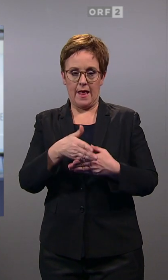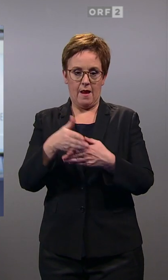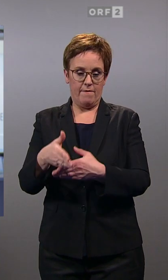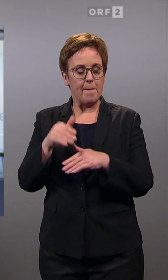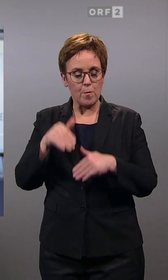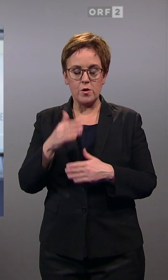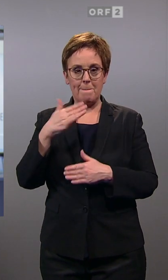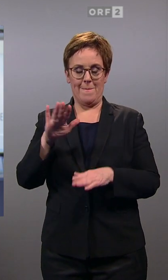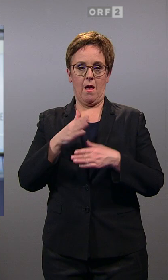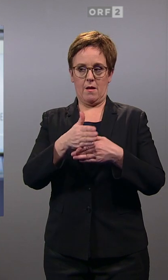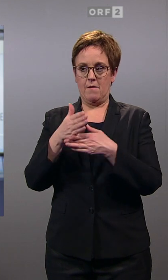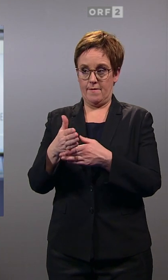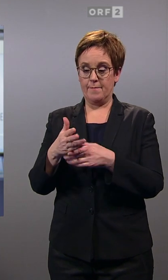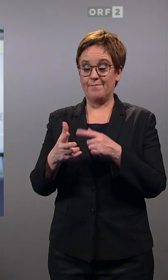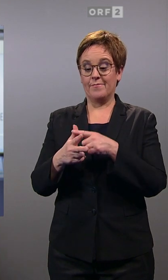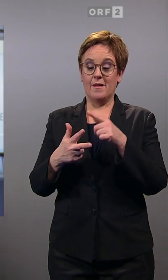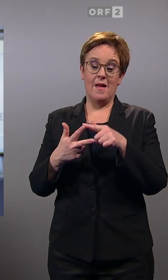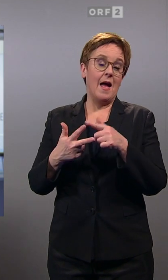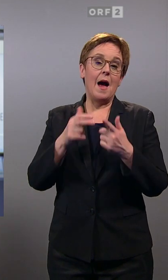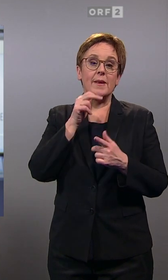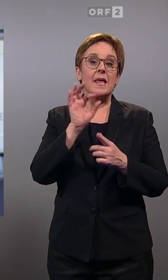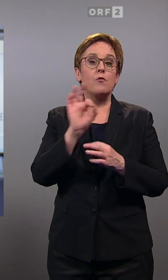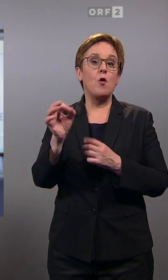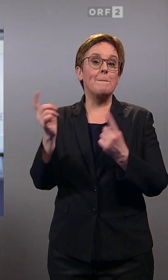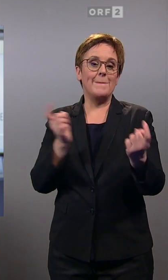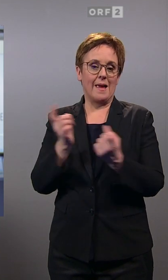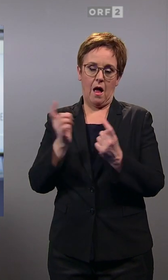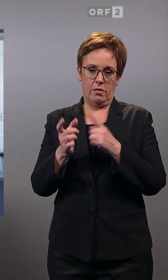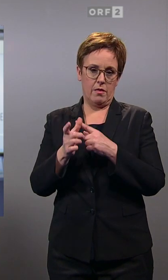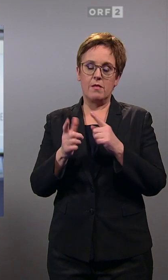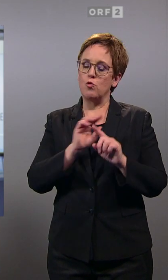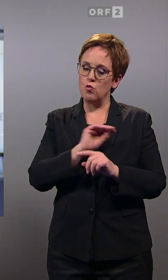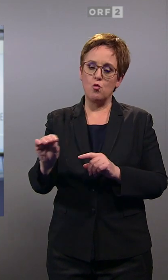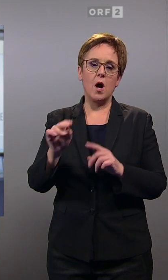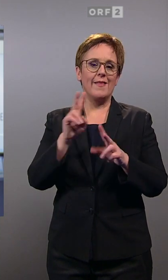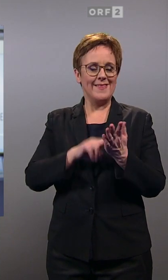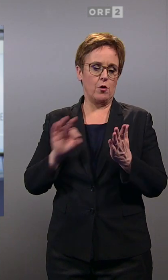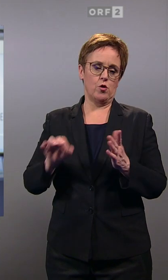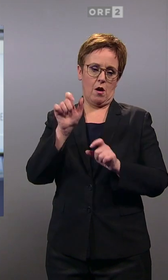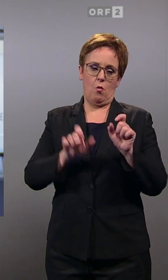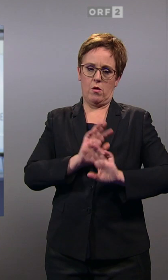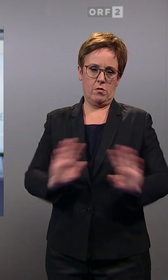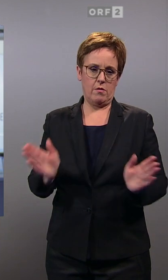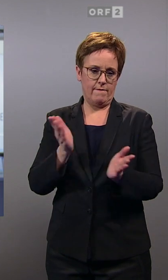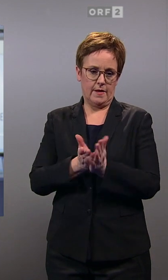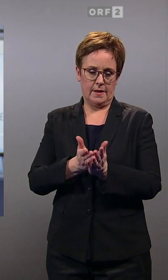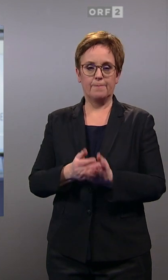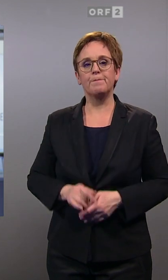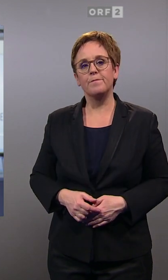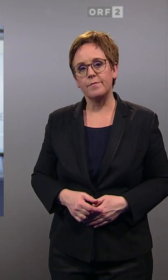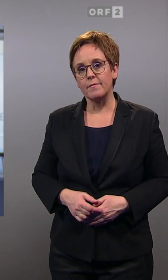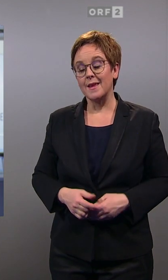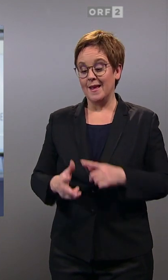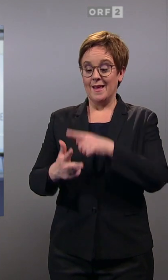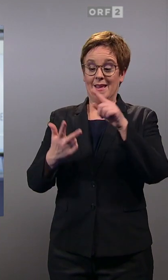müsse mehr getan werden. Aber eben nicht für Migrantinnen, Migranten, sondern für Niederösterreicherinnen und Niederösterreicher.